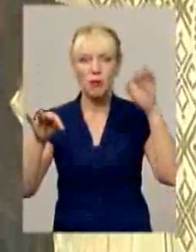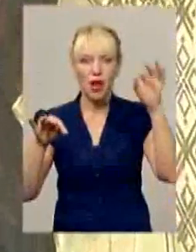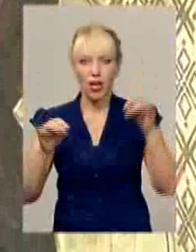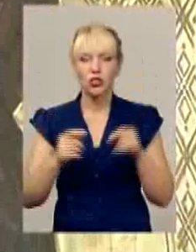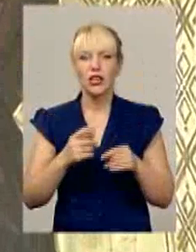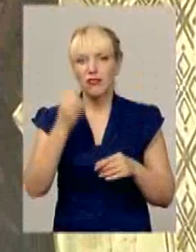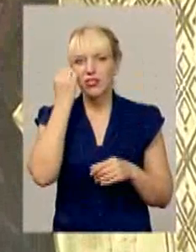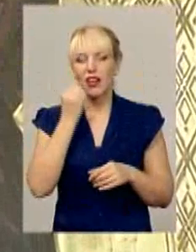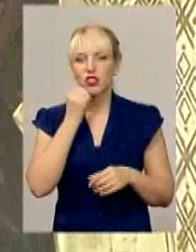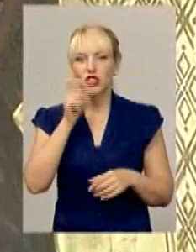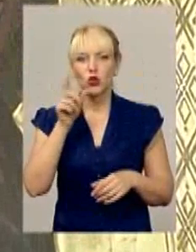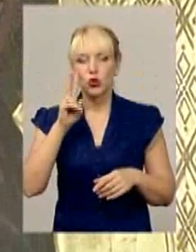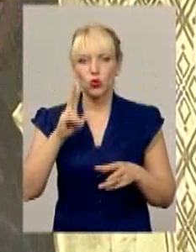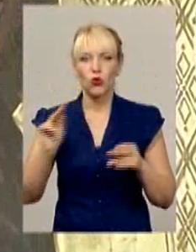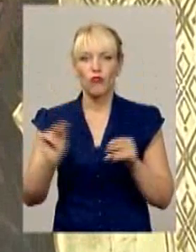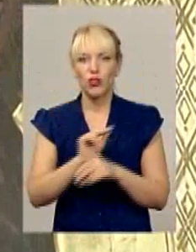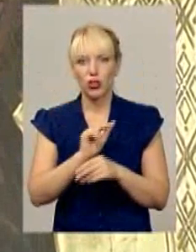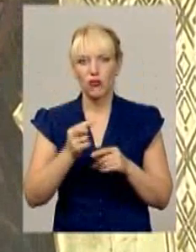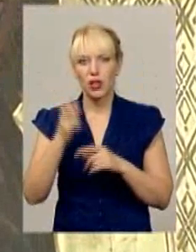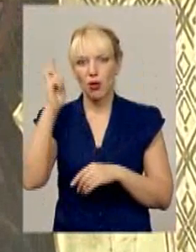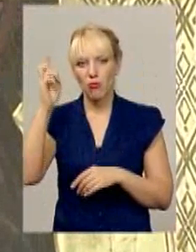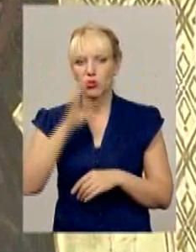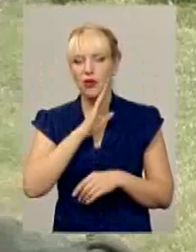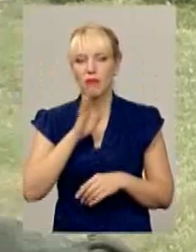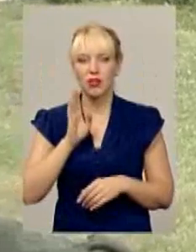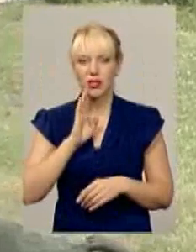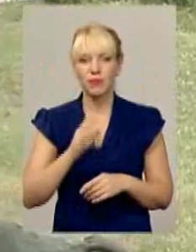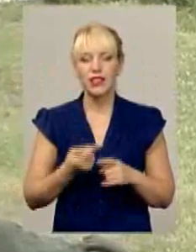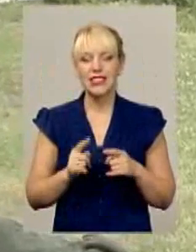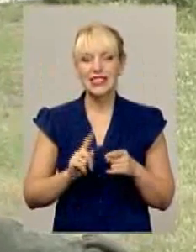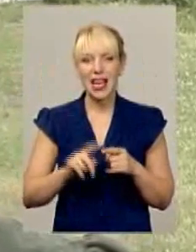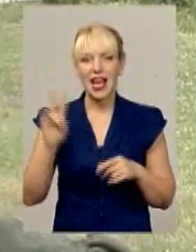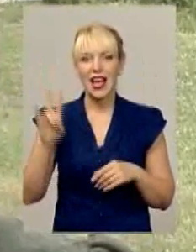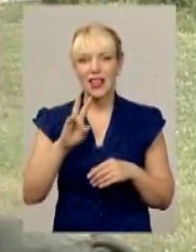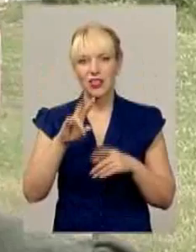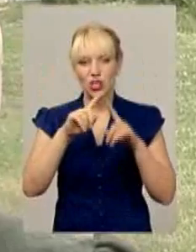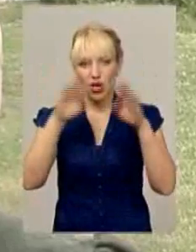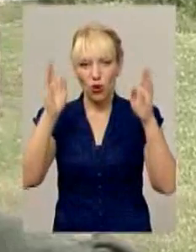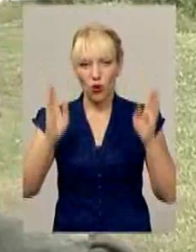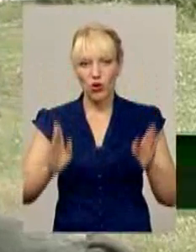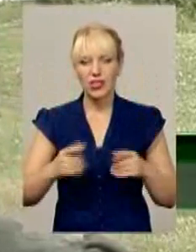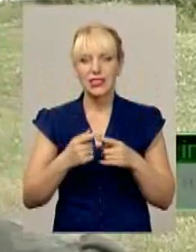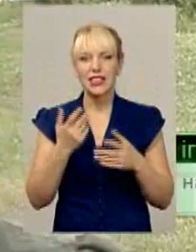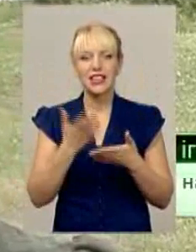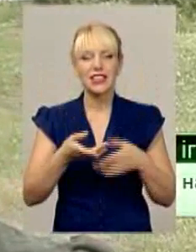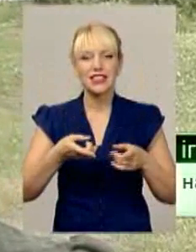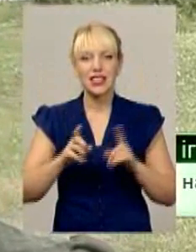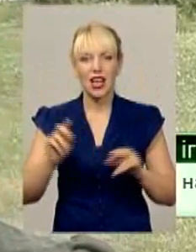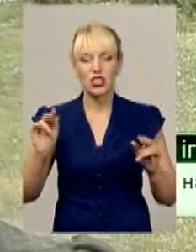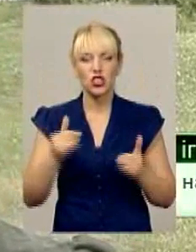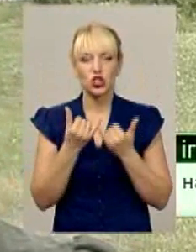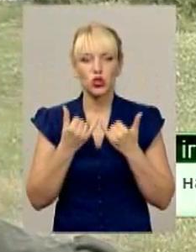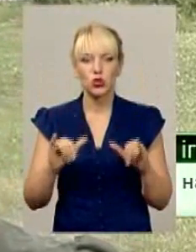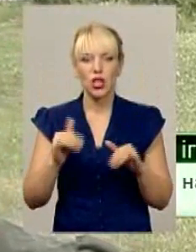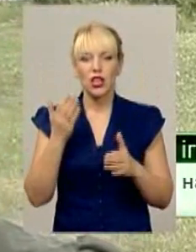дякувати є за що. Чудотворна ікона дивує навіть його. Це, дійсно, саме настояще чудо, тому що людина,